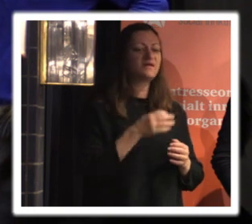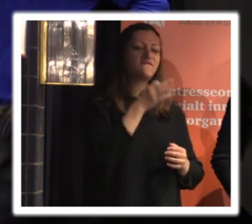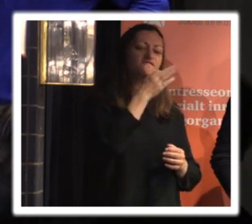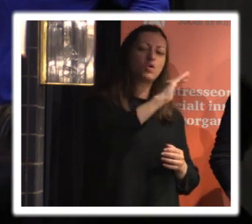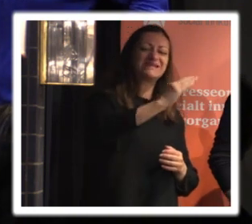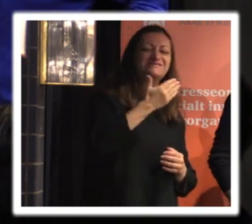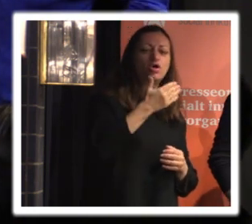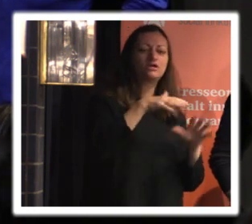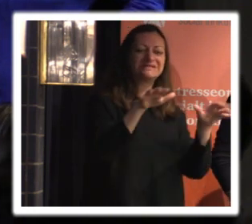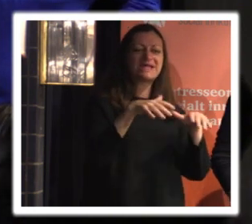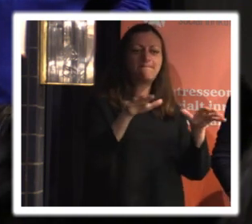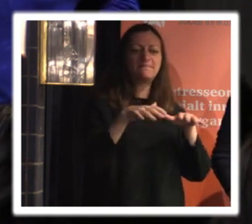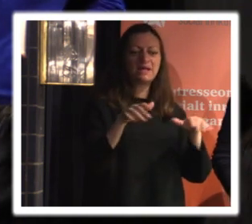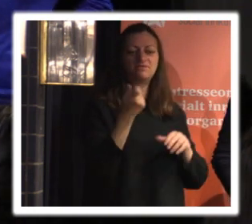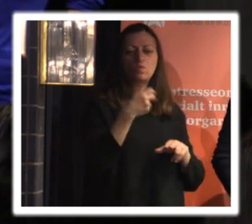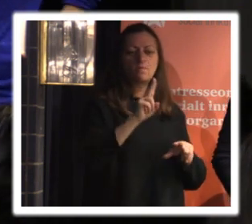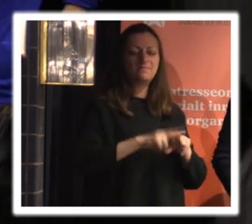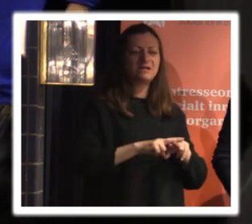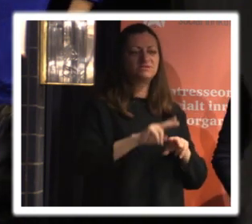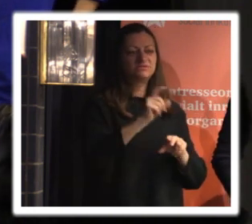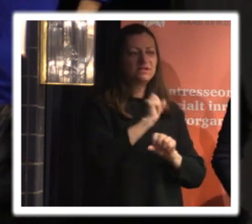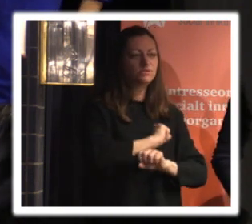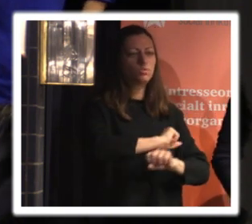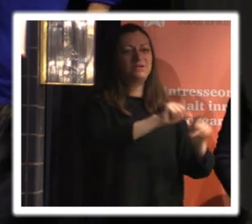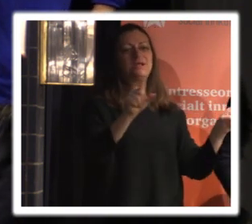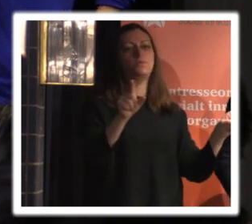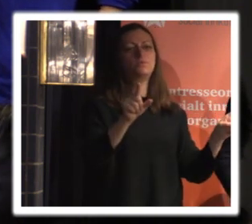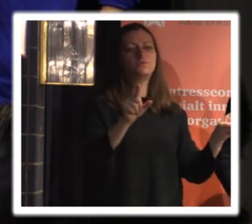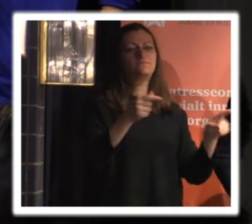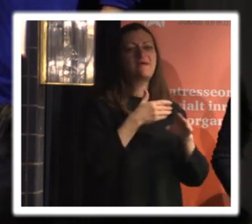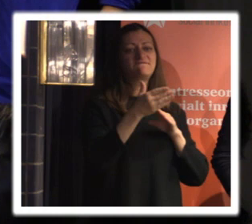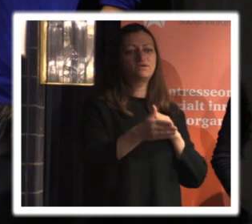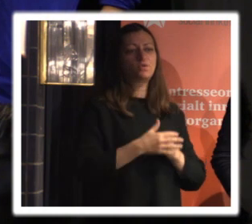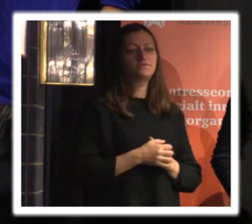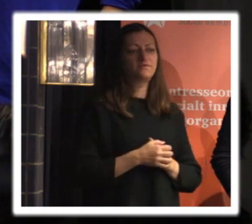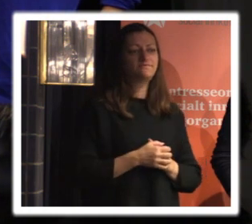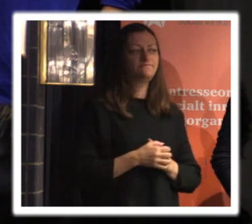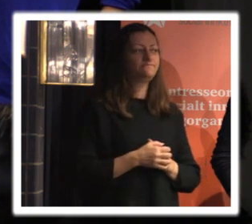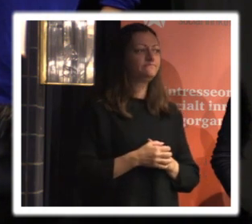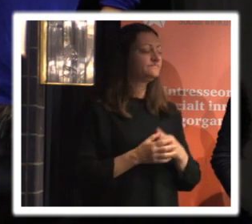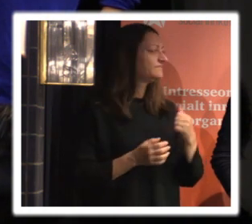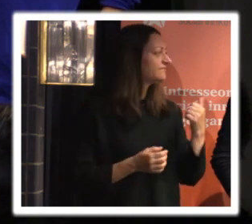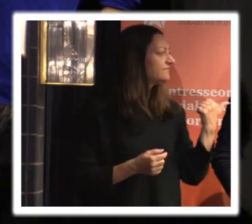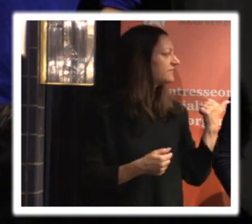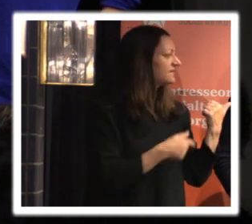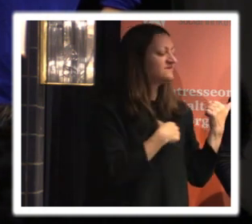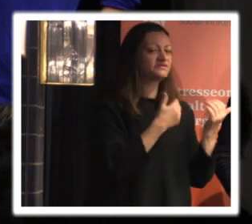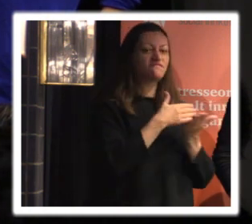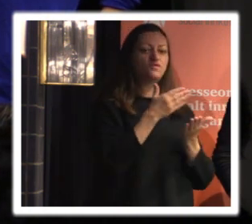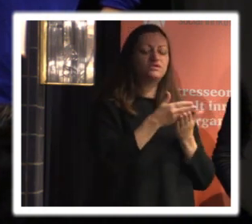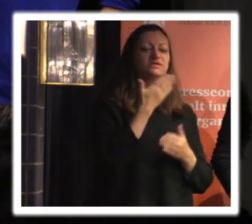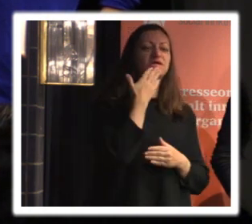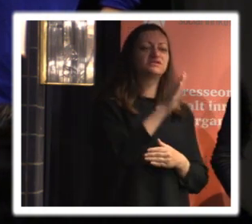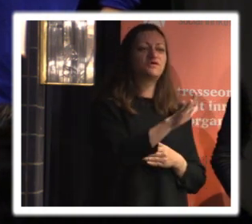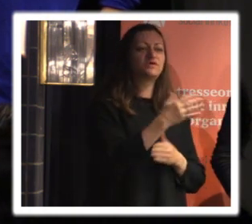samla upp de frågorna och skicka ut svar eller någonting efteråt vi kommer svara på dem fortsätta att svara på dem